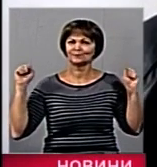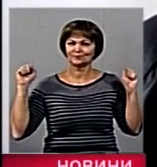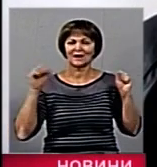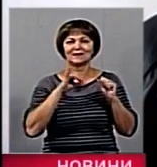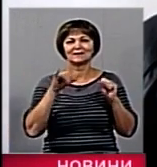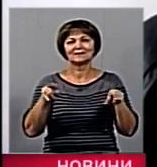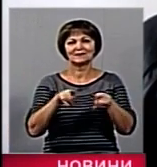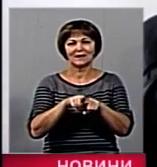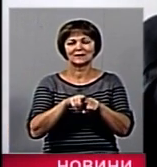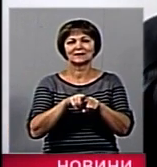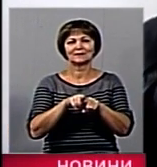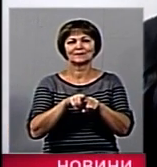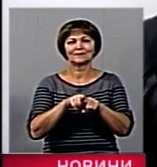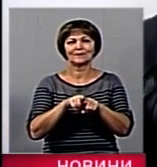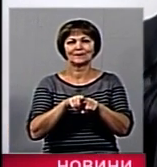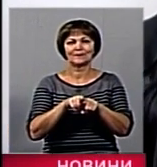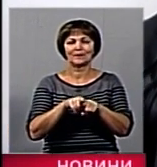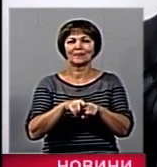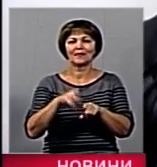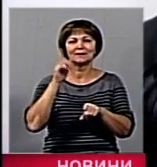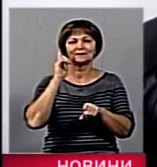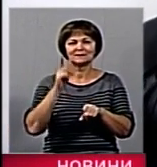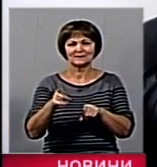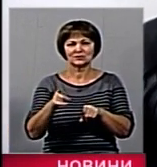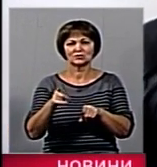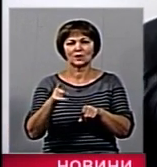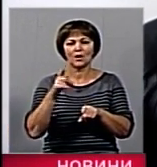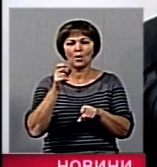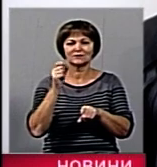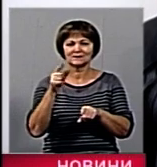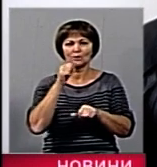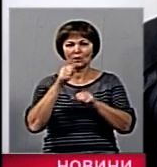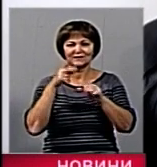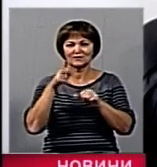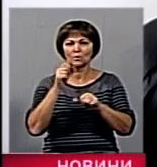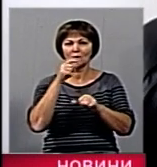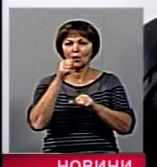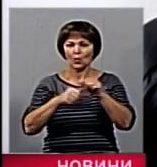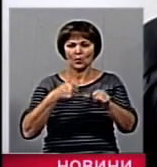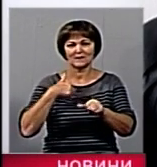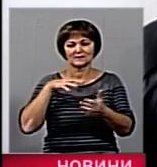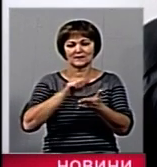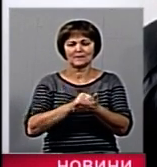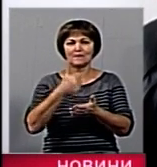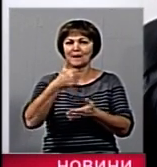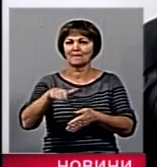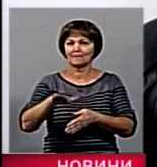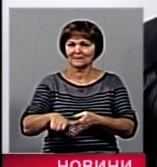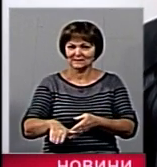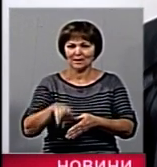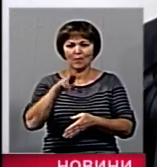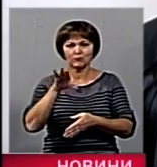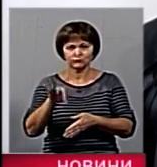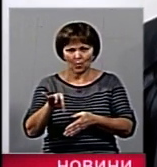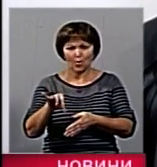2011 року ми займаємо перше місце по розвитку фізичної культури і спорту по